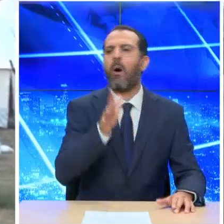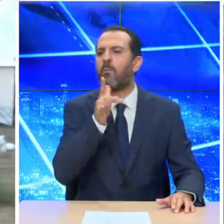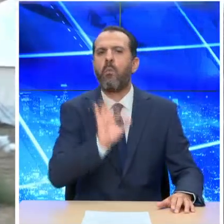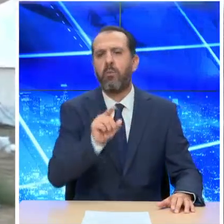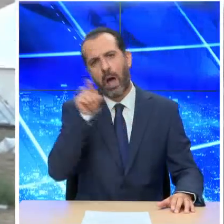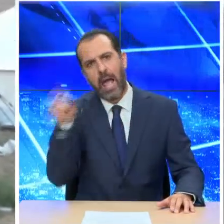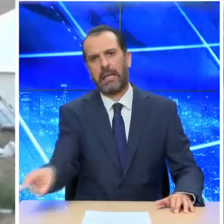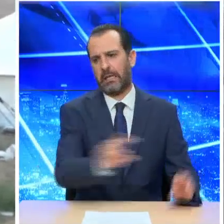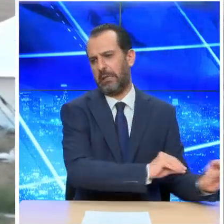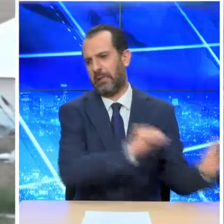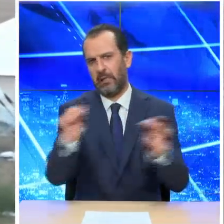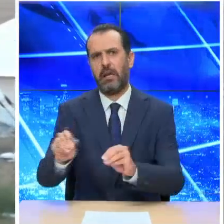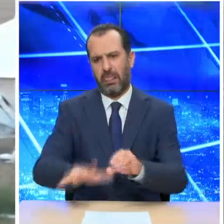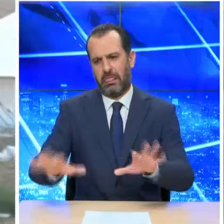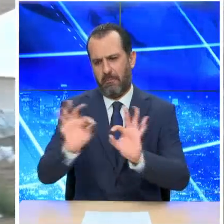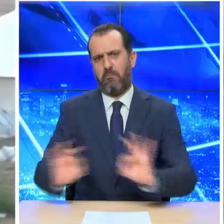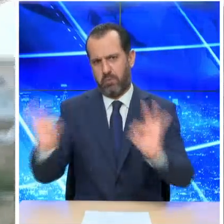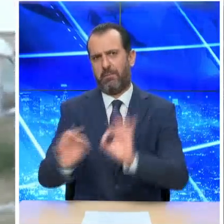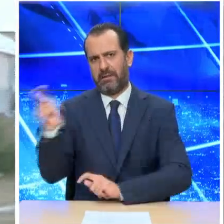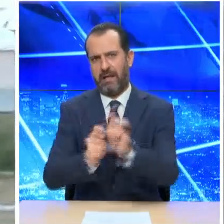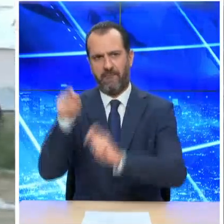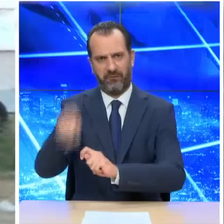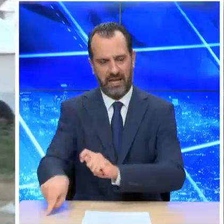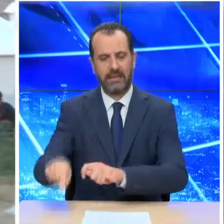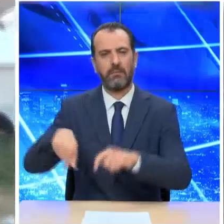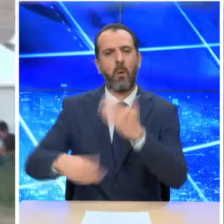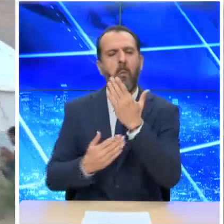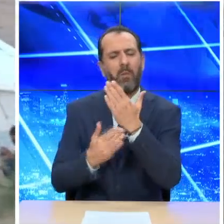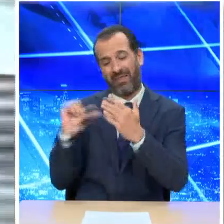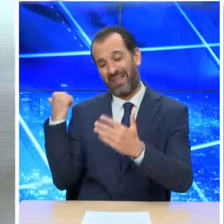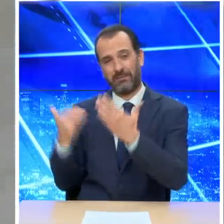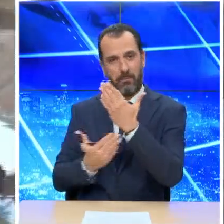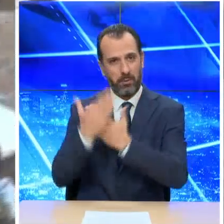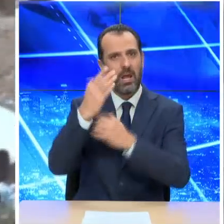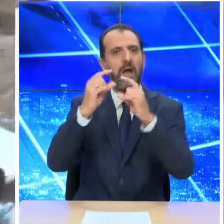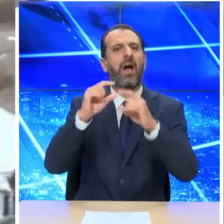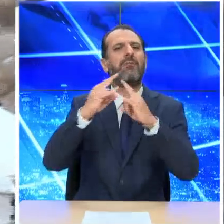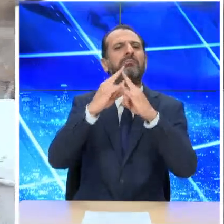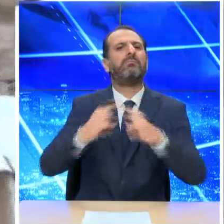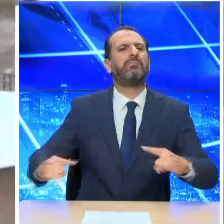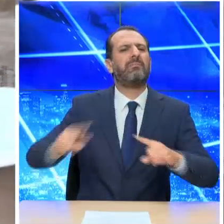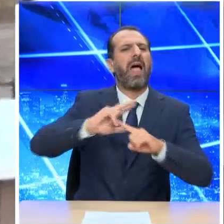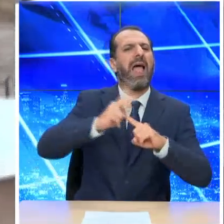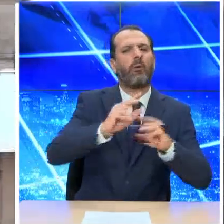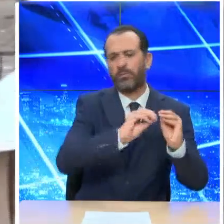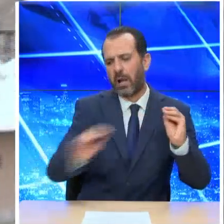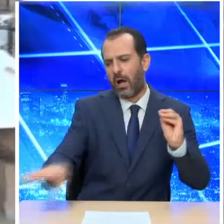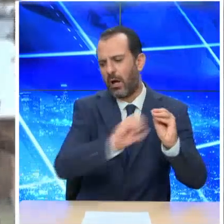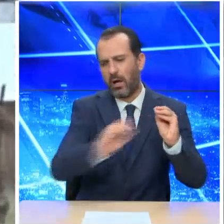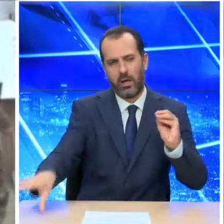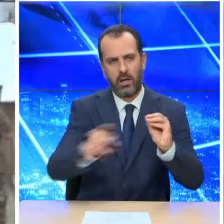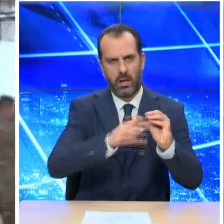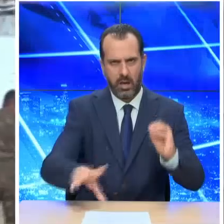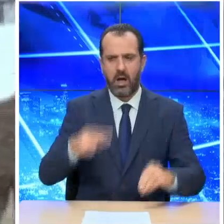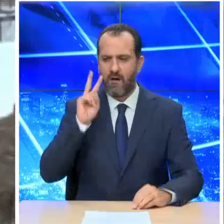του καταβλισμού από νωρίς χθες το πρωί με ελικόπτερα μεταφέρθηκαν στην περιοχή σκηνές θλίψη προκαλούν οι εικόνες των ανθρώπων που